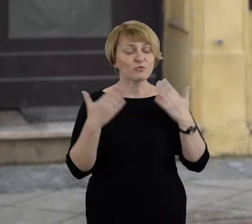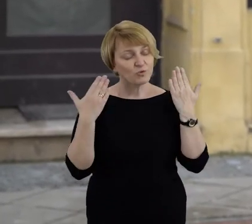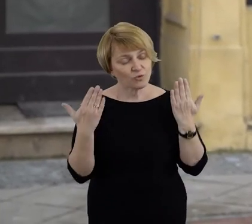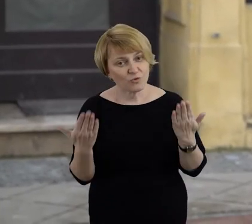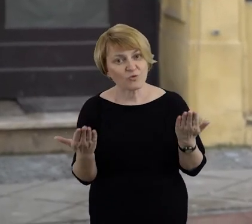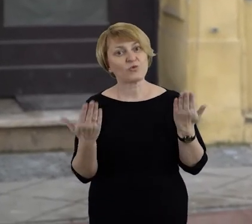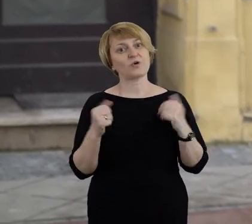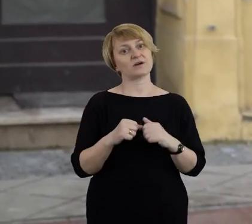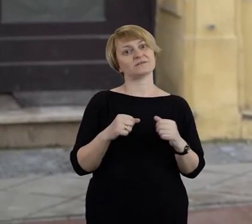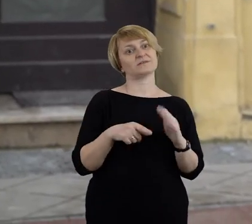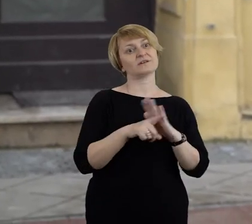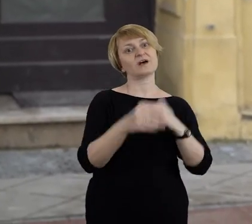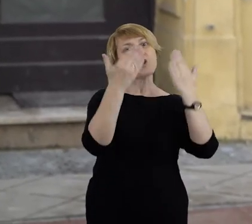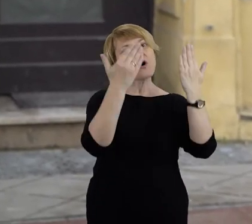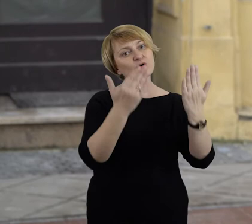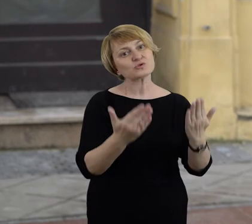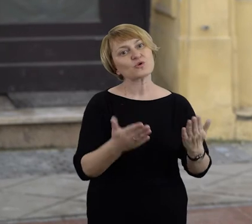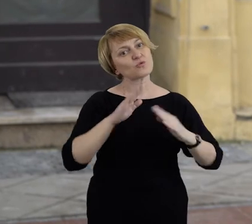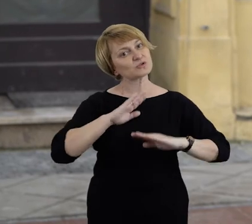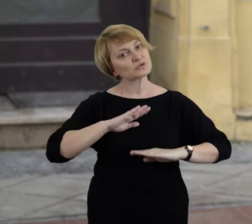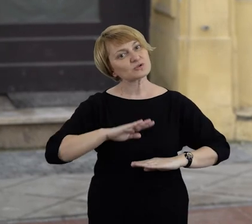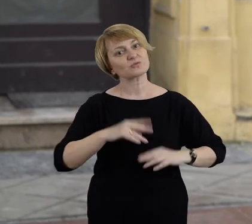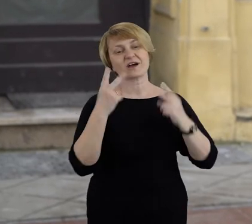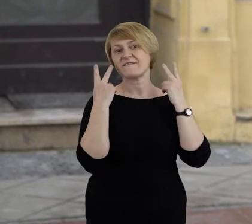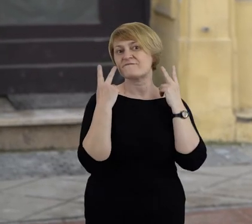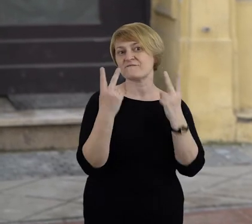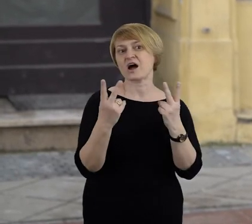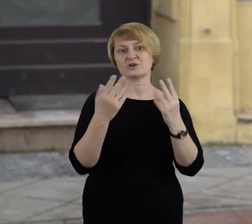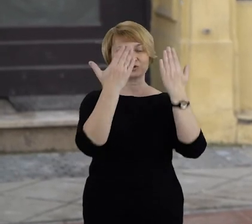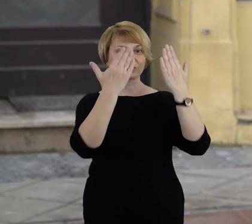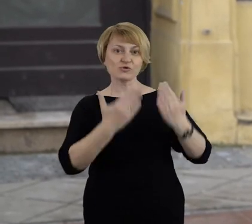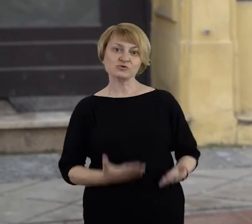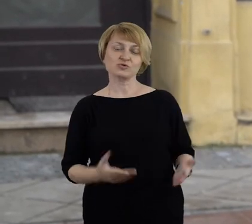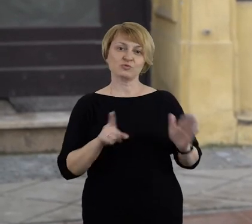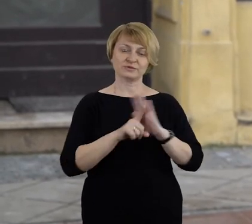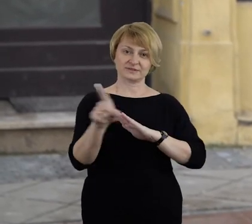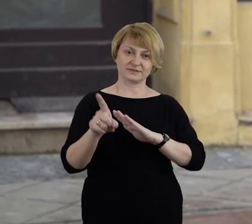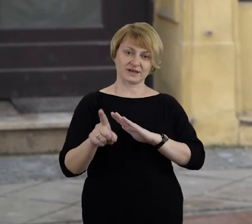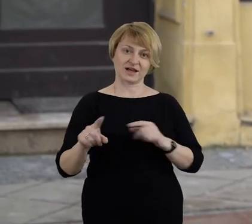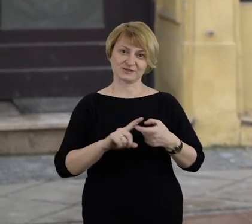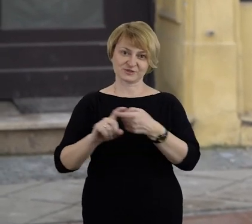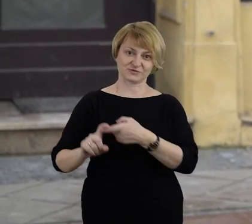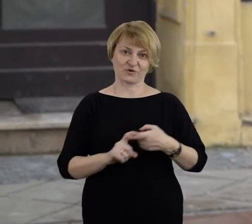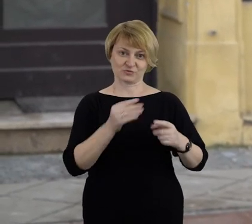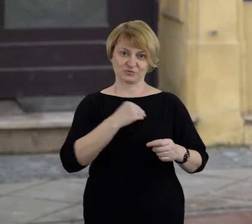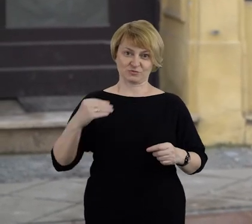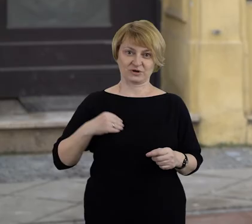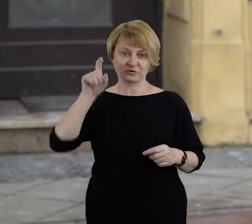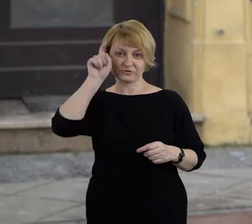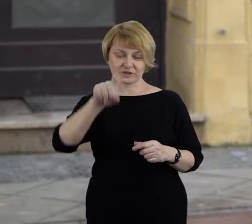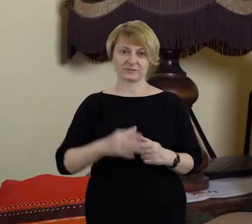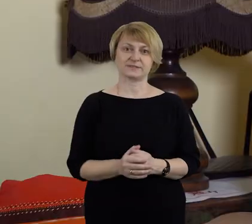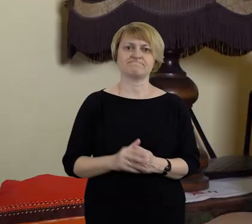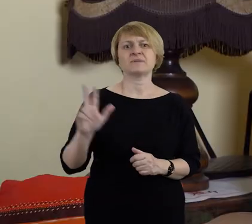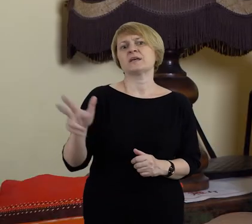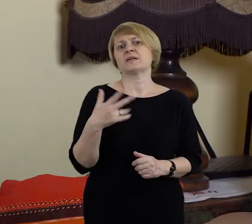ukłonem w stronę jej skromnej, ale jakże ważnej też postaci dla Związku Polaków